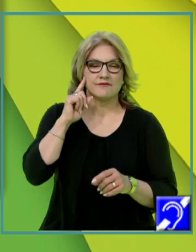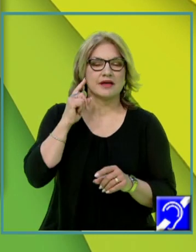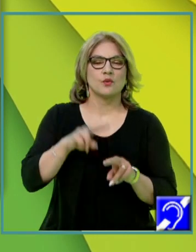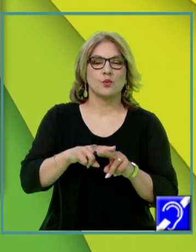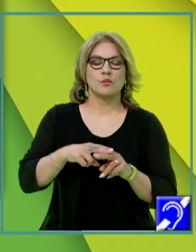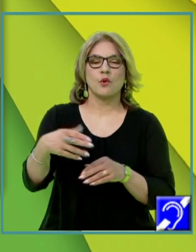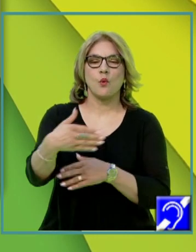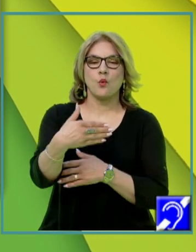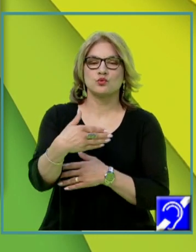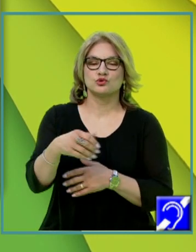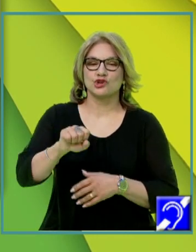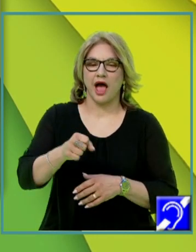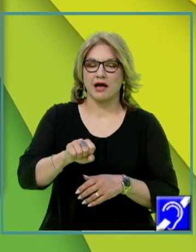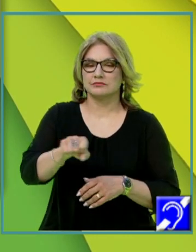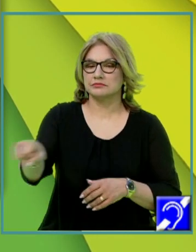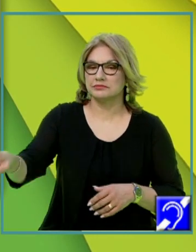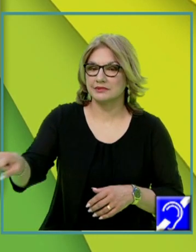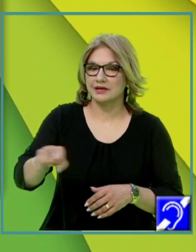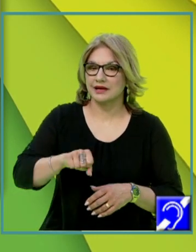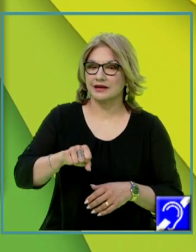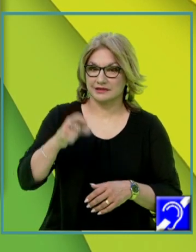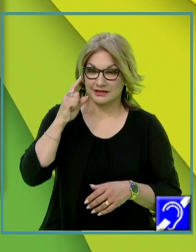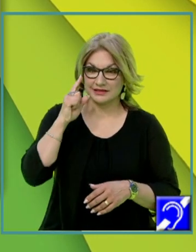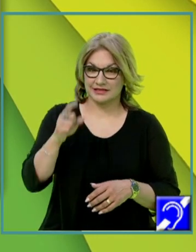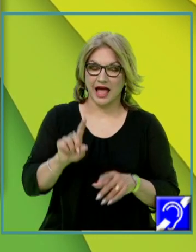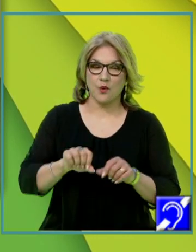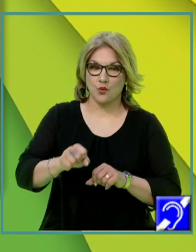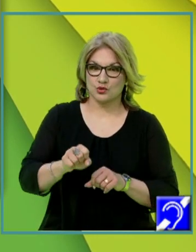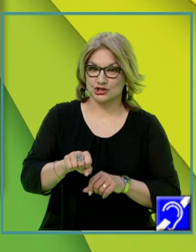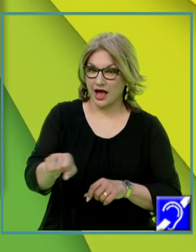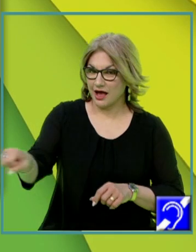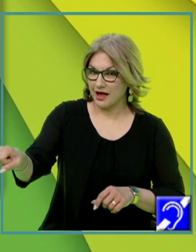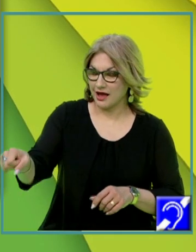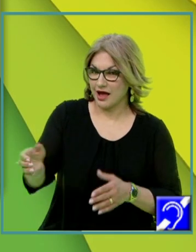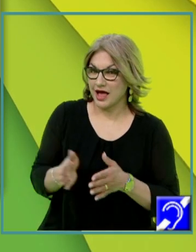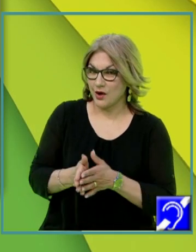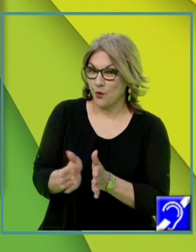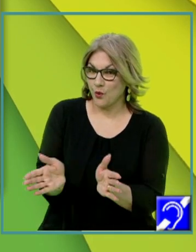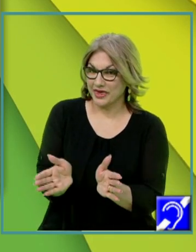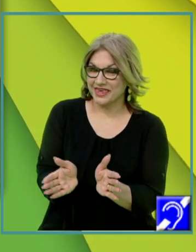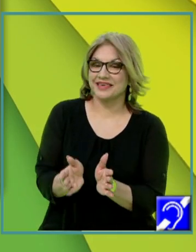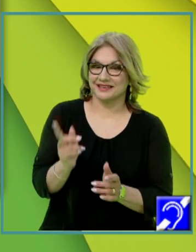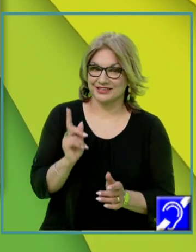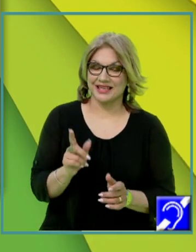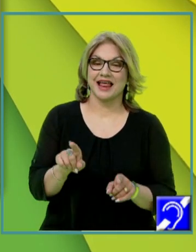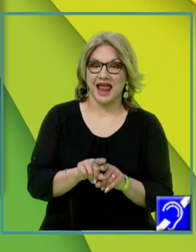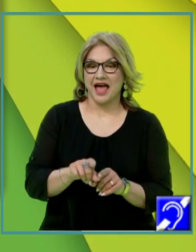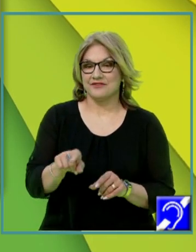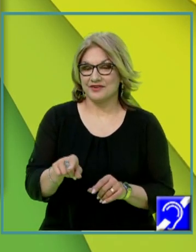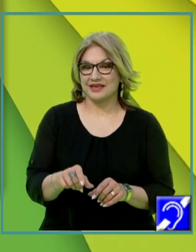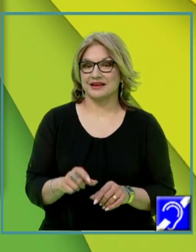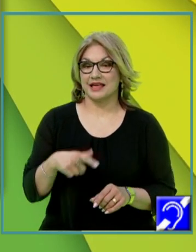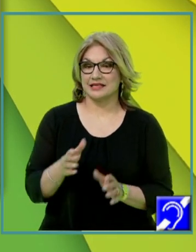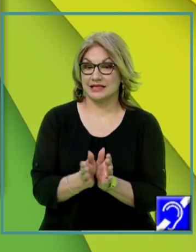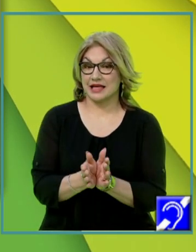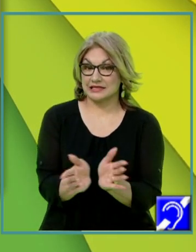și atunci dacă ne gândim că avem ușa în poziție inițială aceasta și o deschidem, ea ajunge în această